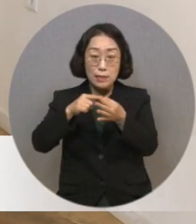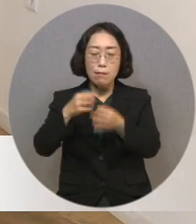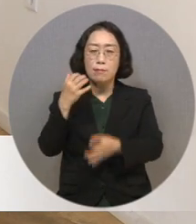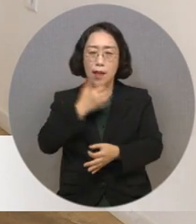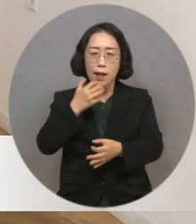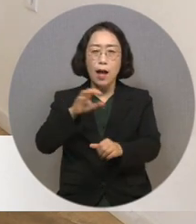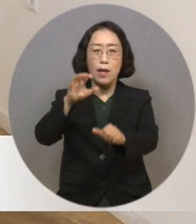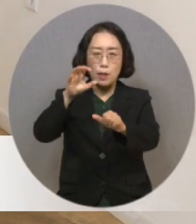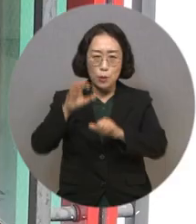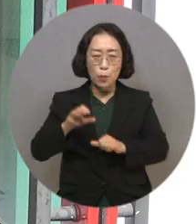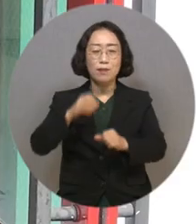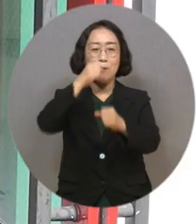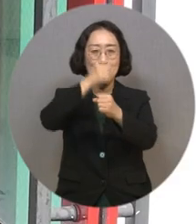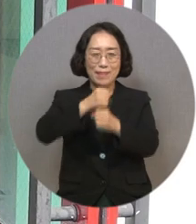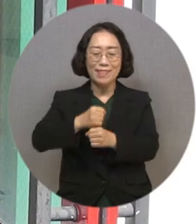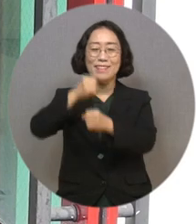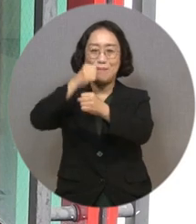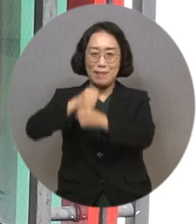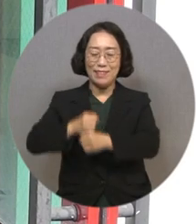이용해서 작업을 했습니다.